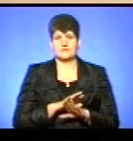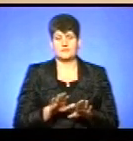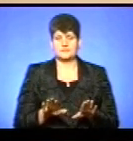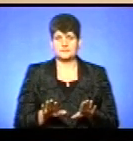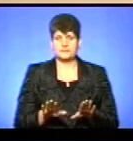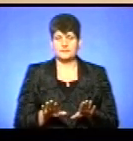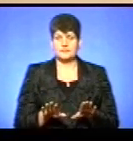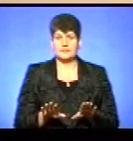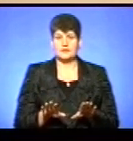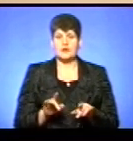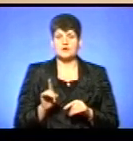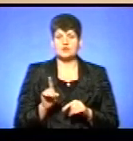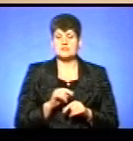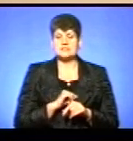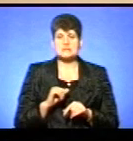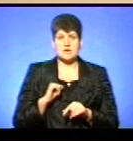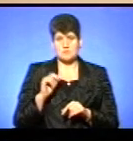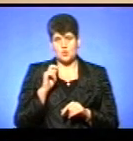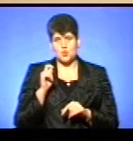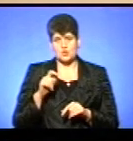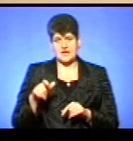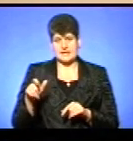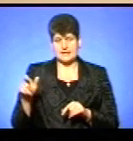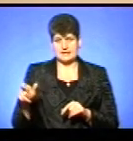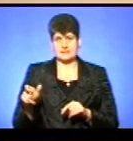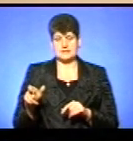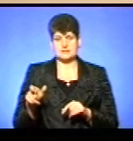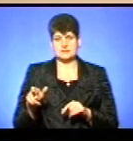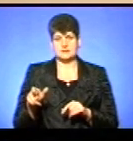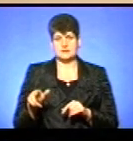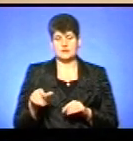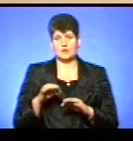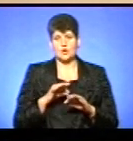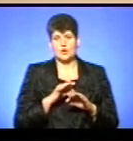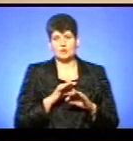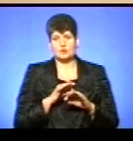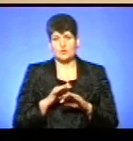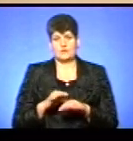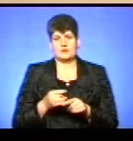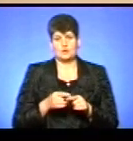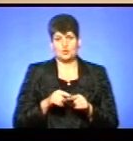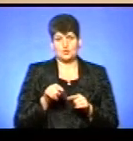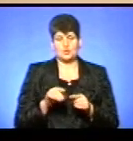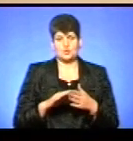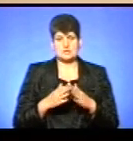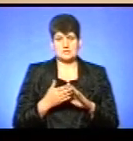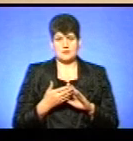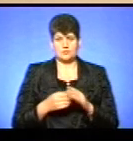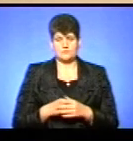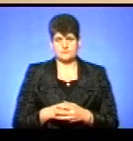А що ви самі, українці, довели себе до такого стану.